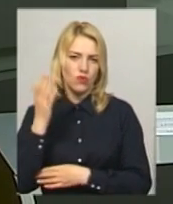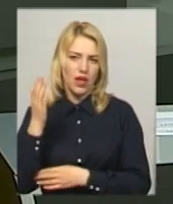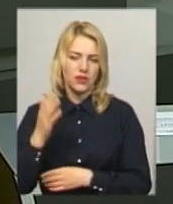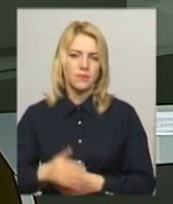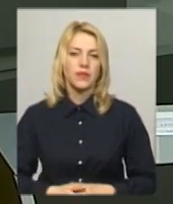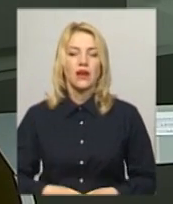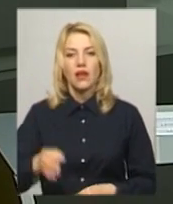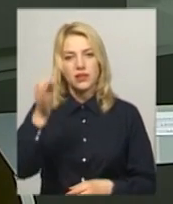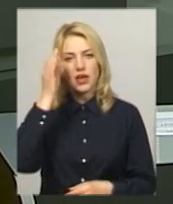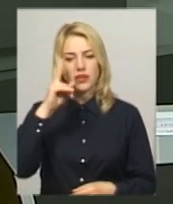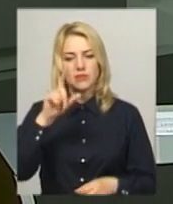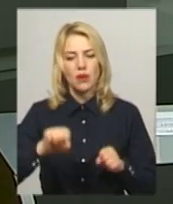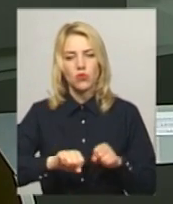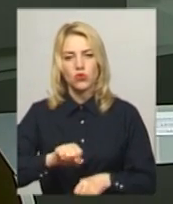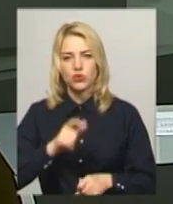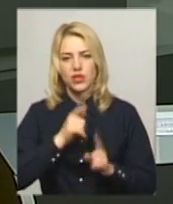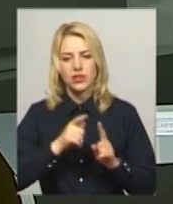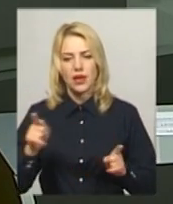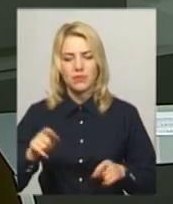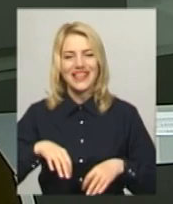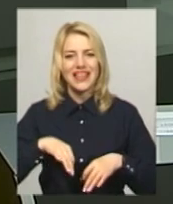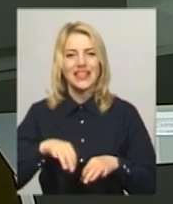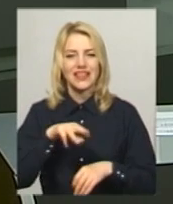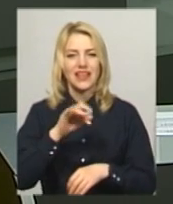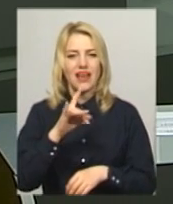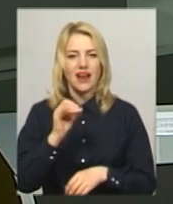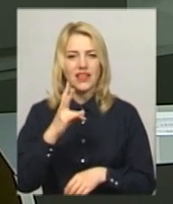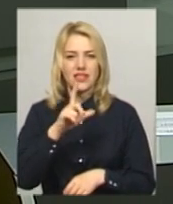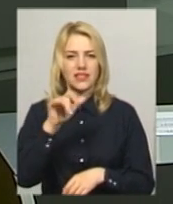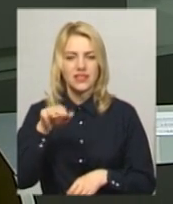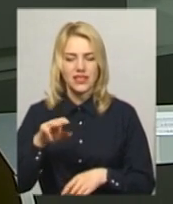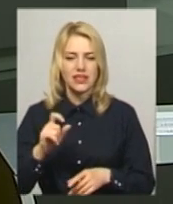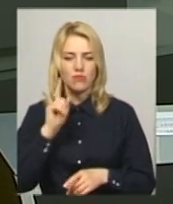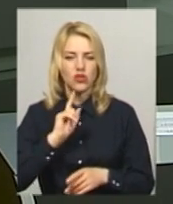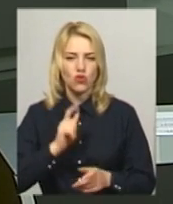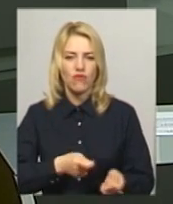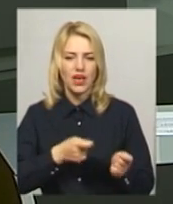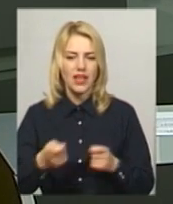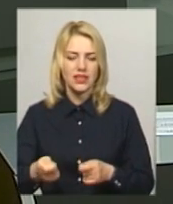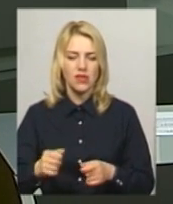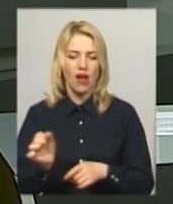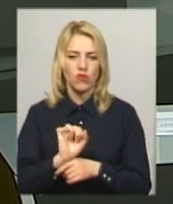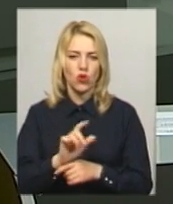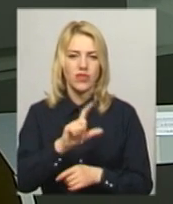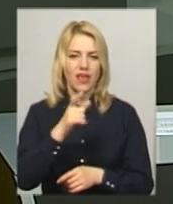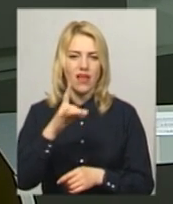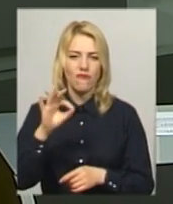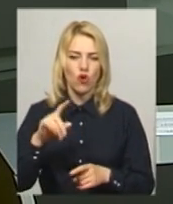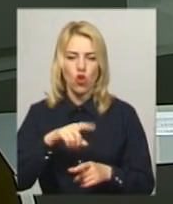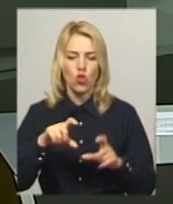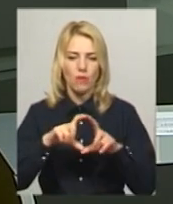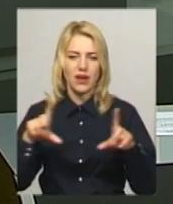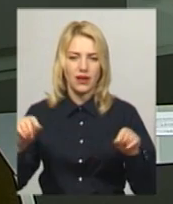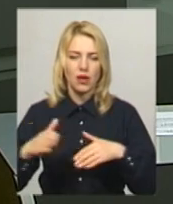Нагадаю, запорушений термін транзиту чи тимчасово ввезеного авто на євро-номерах на власника чекає покарання до 170